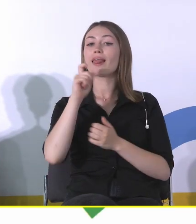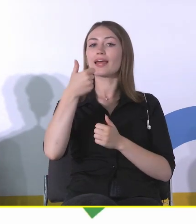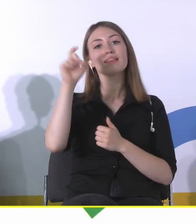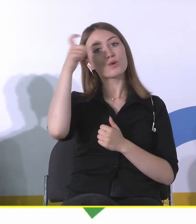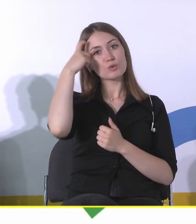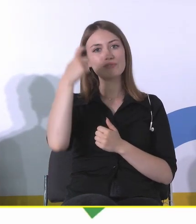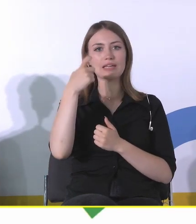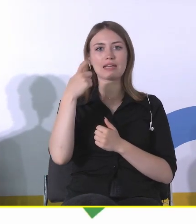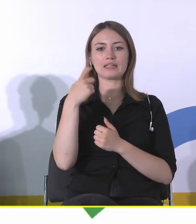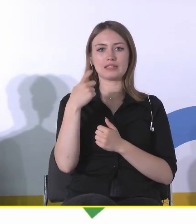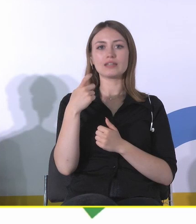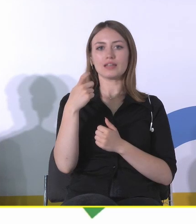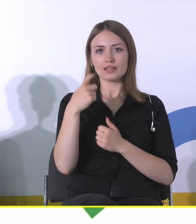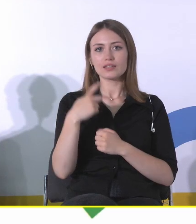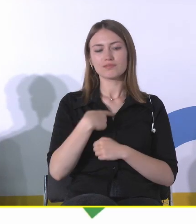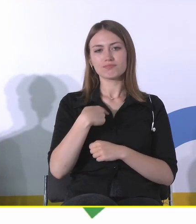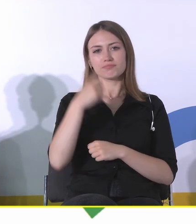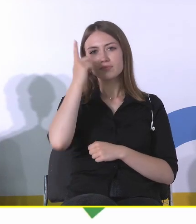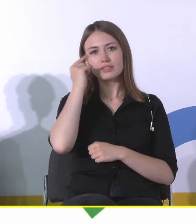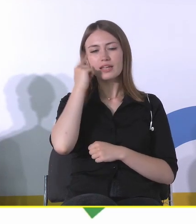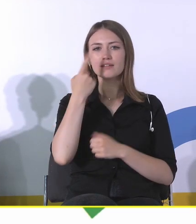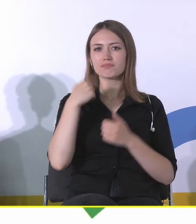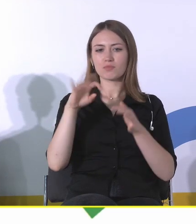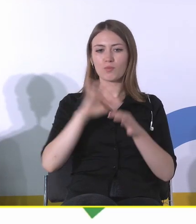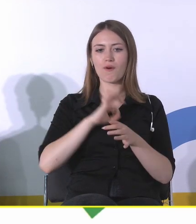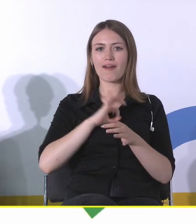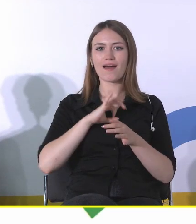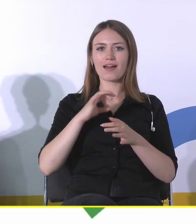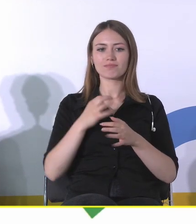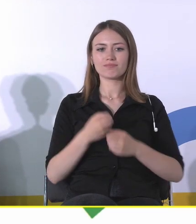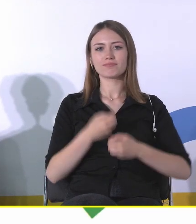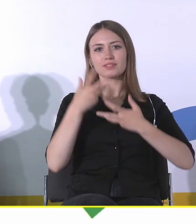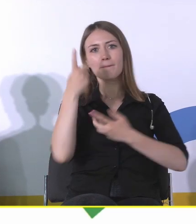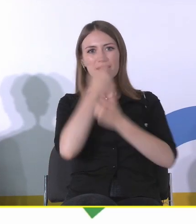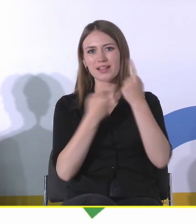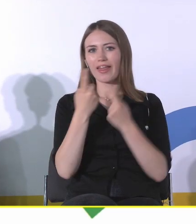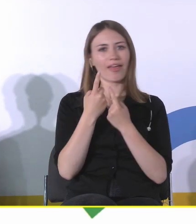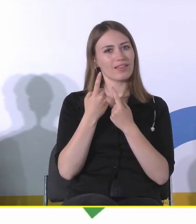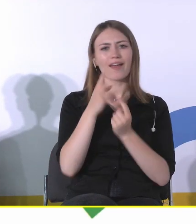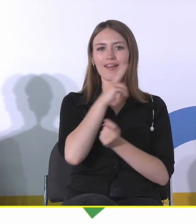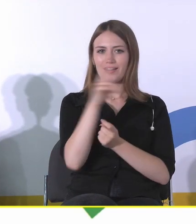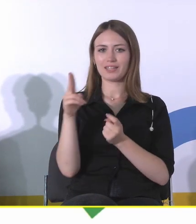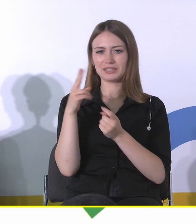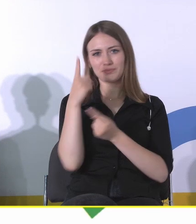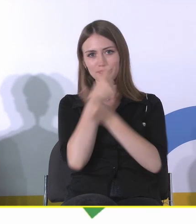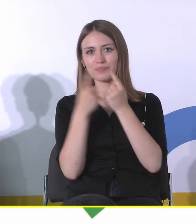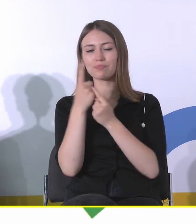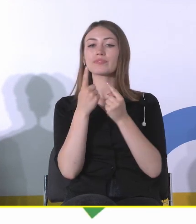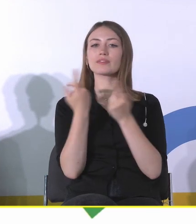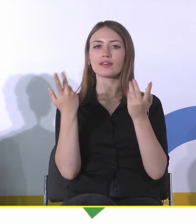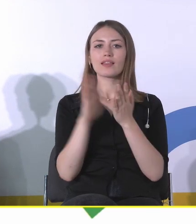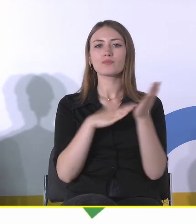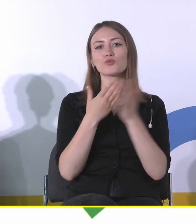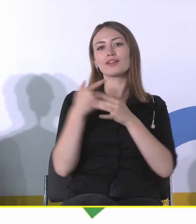która myślę, że nie jest moją osobistą refleksją, tylko właściwie każdego z nas. Dziedzictwo uczy nas